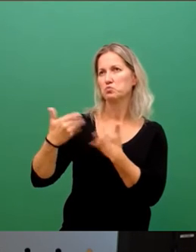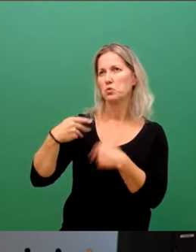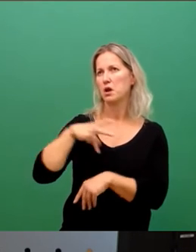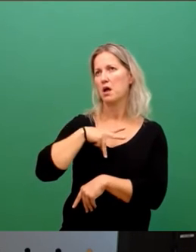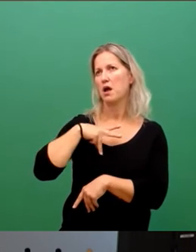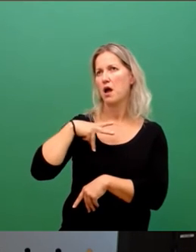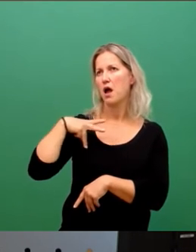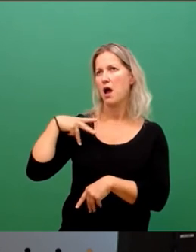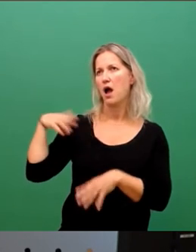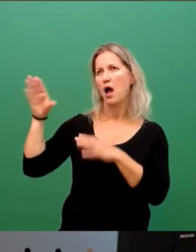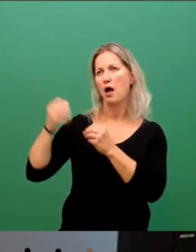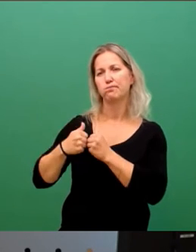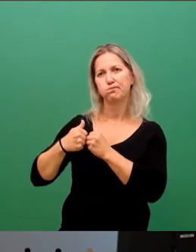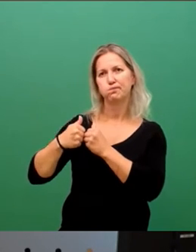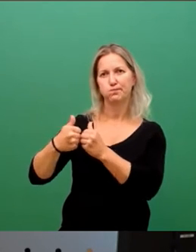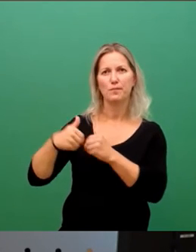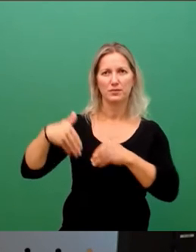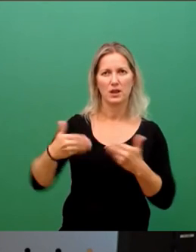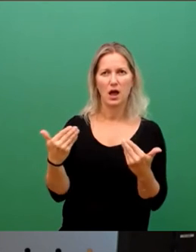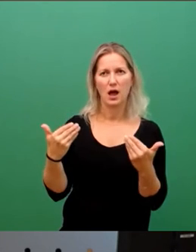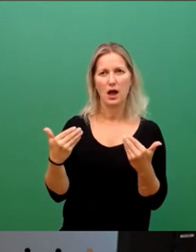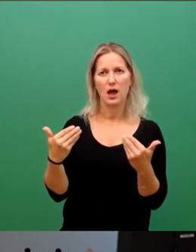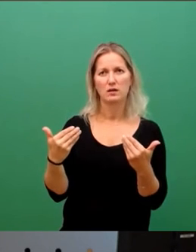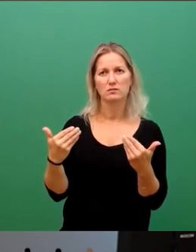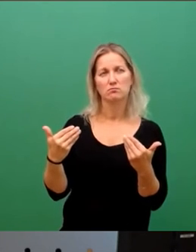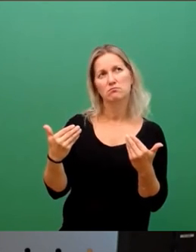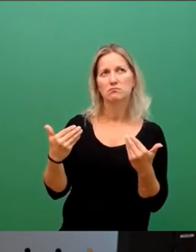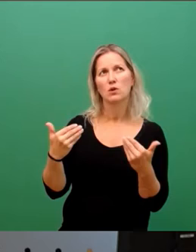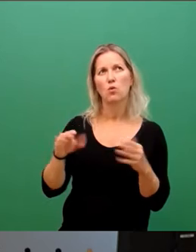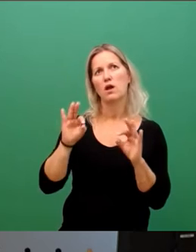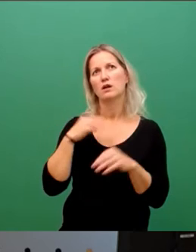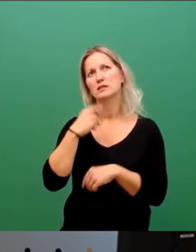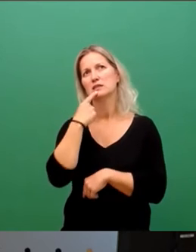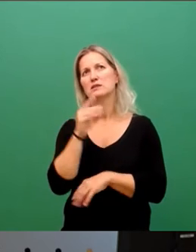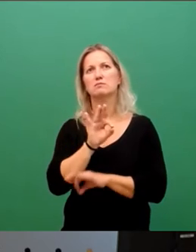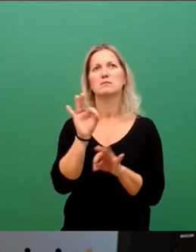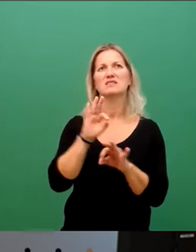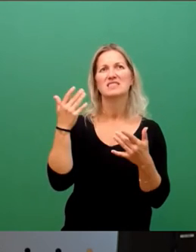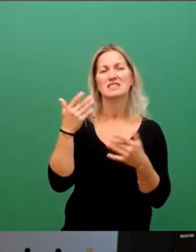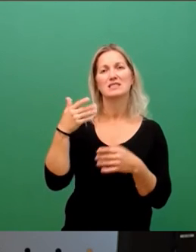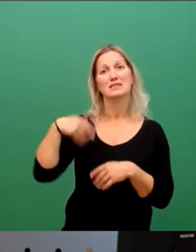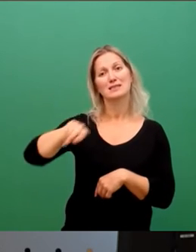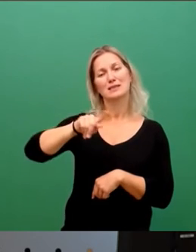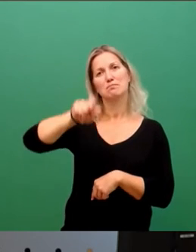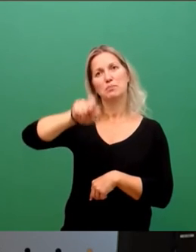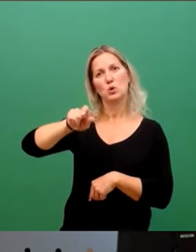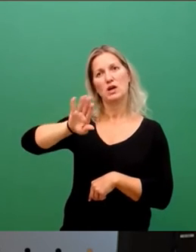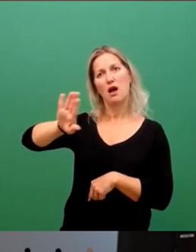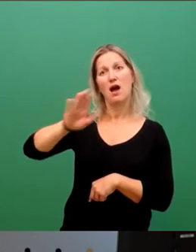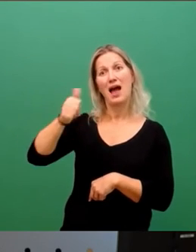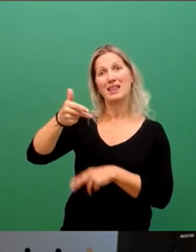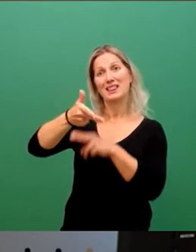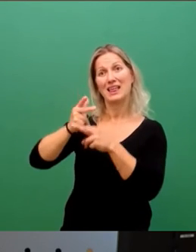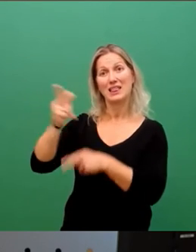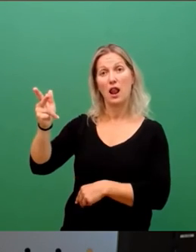ein Drittel der Bürgerschaft, Kolumbus ungefähr vor 100 Jahren,